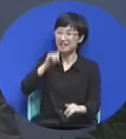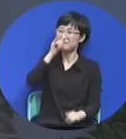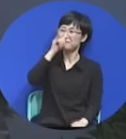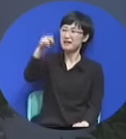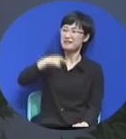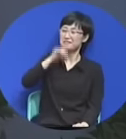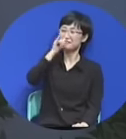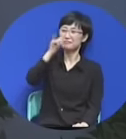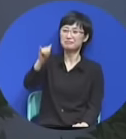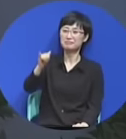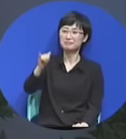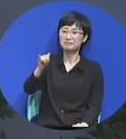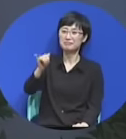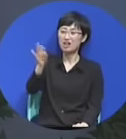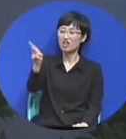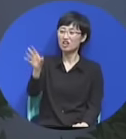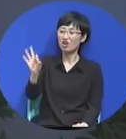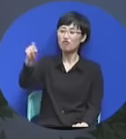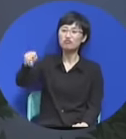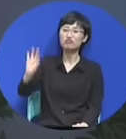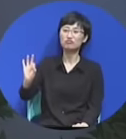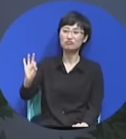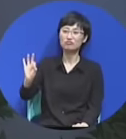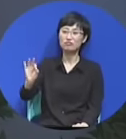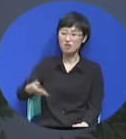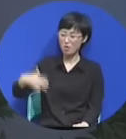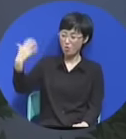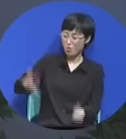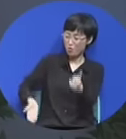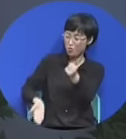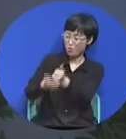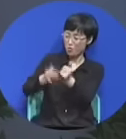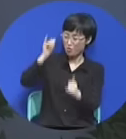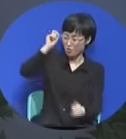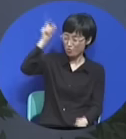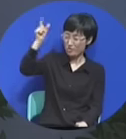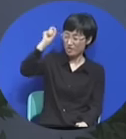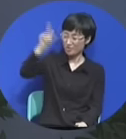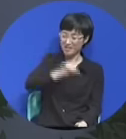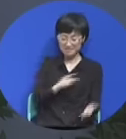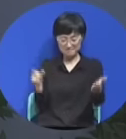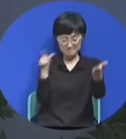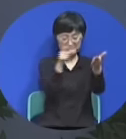그걸 보고 모자라는 역사가들은 영웅으로 이름을 올려놨어요.